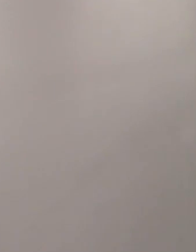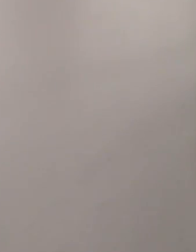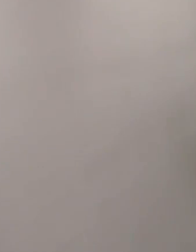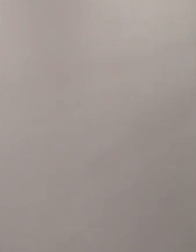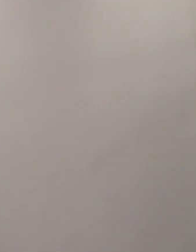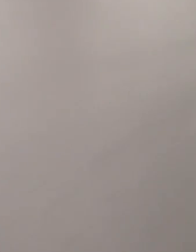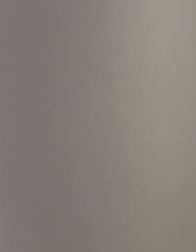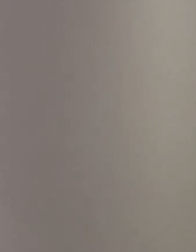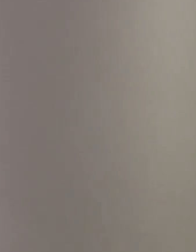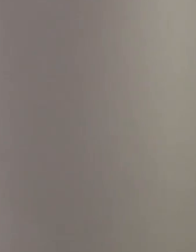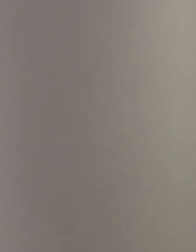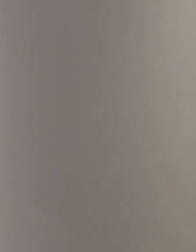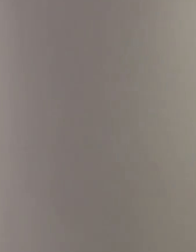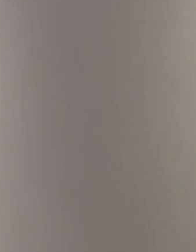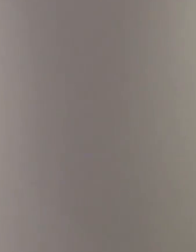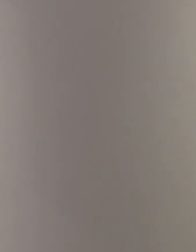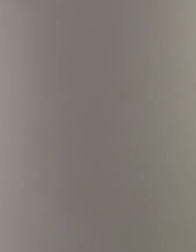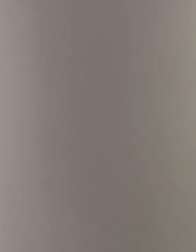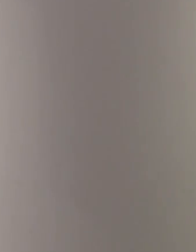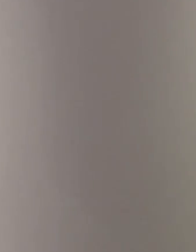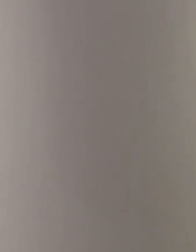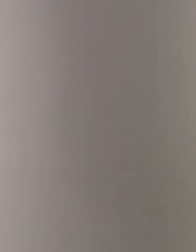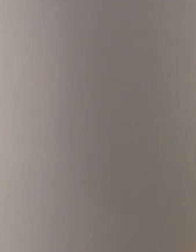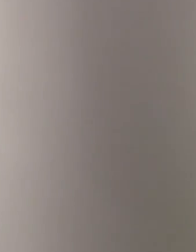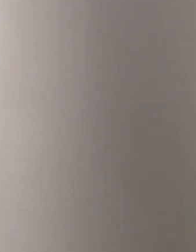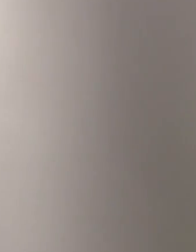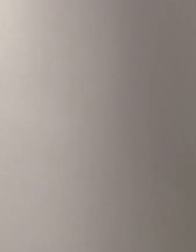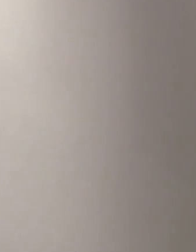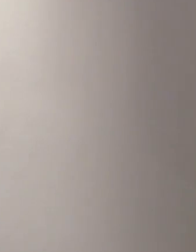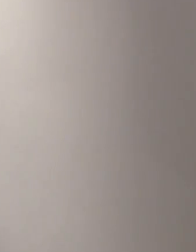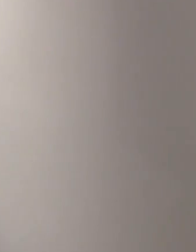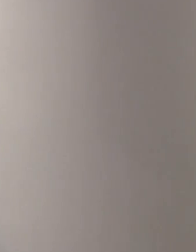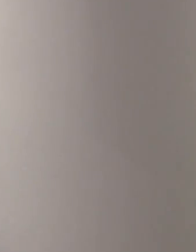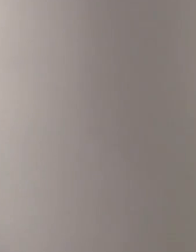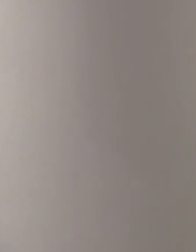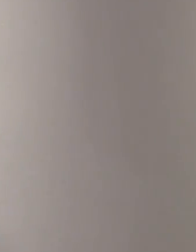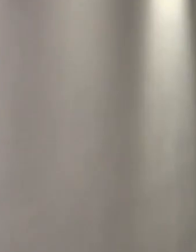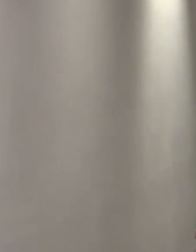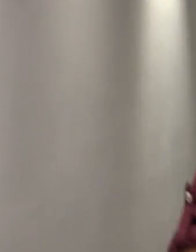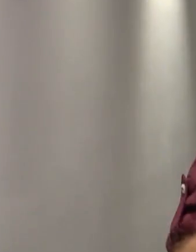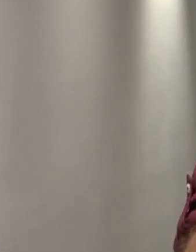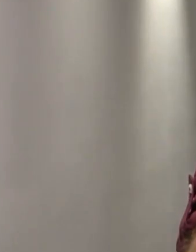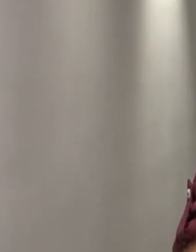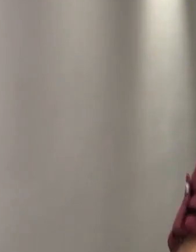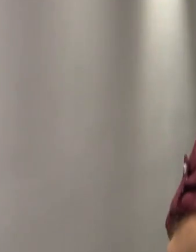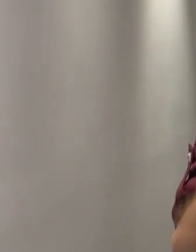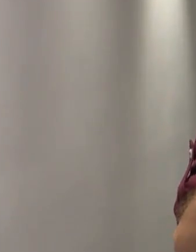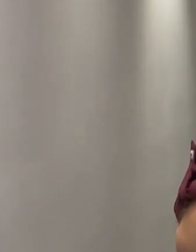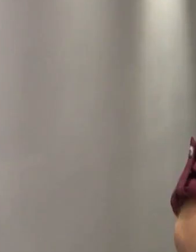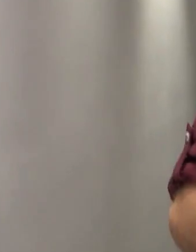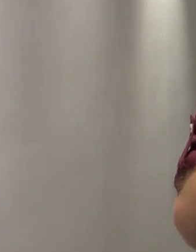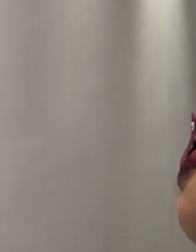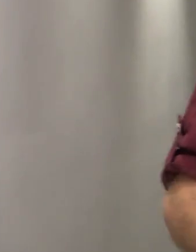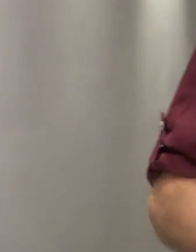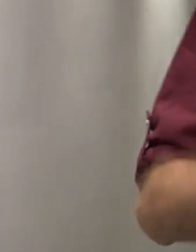בריטניה ואיטליה? הגיטות מאוד צפופות. יש הרבה מאוד ילדים על כל איש צוות חינוך. ומה שמשותף לדנמרק